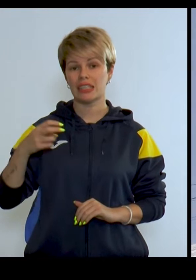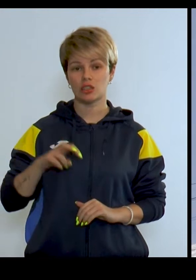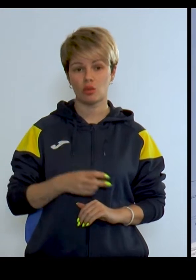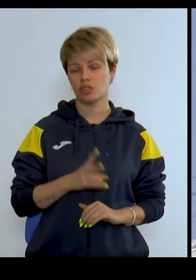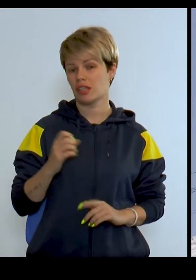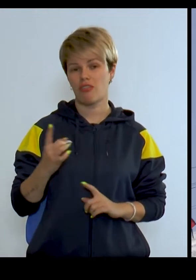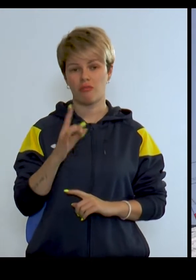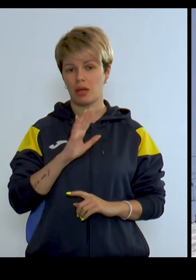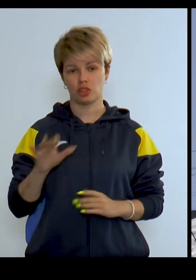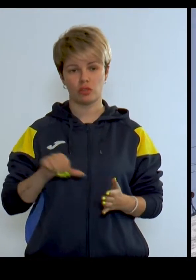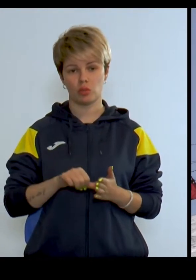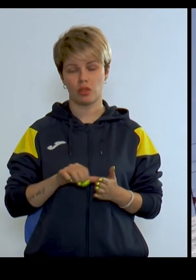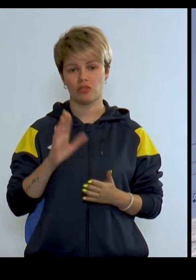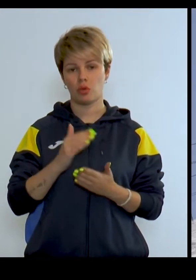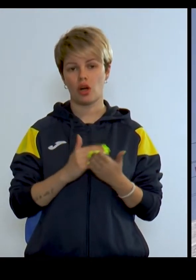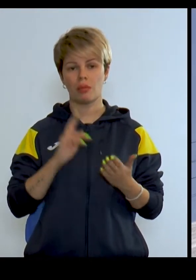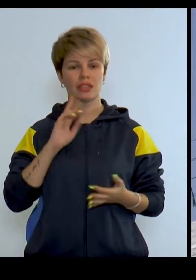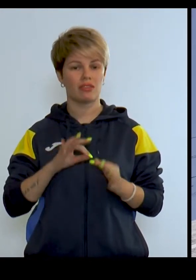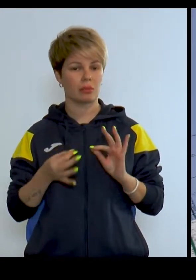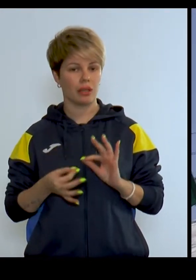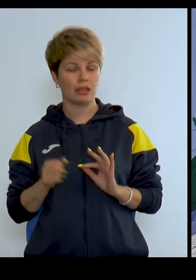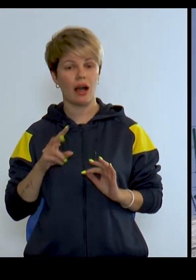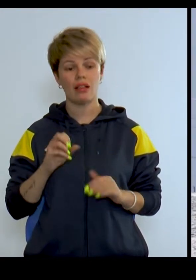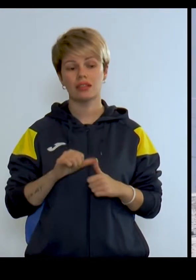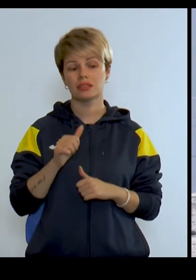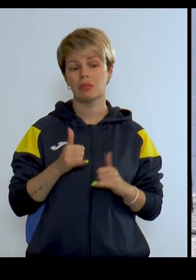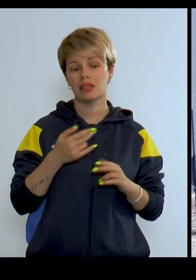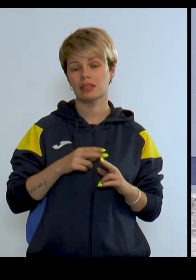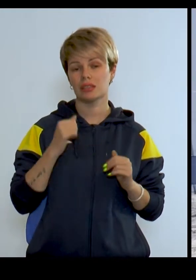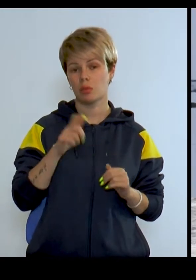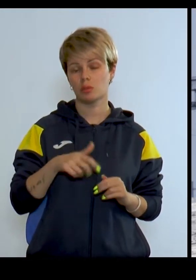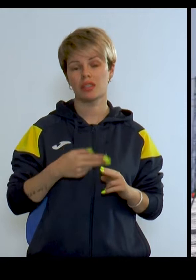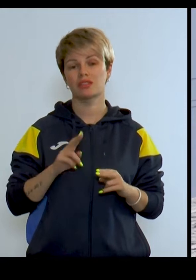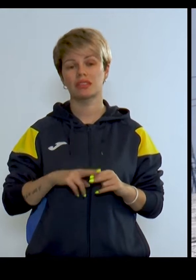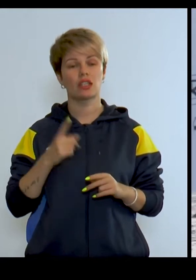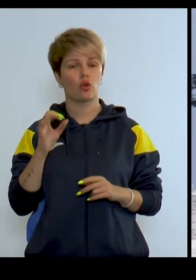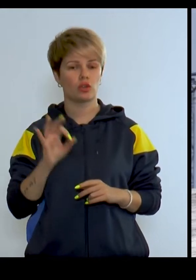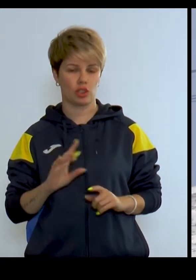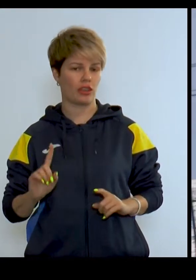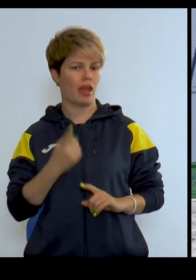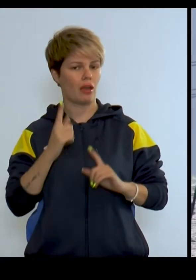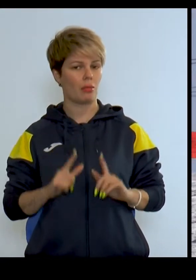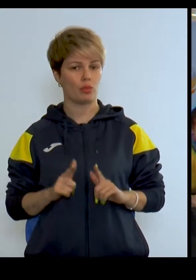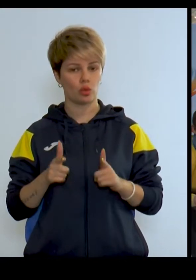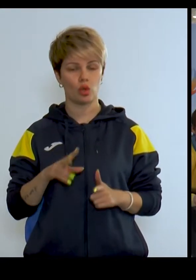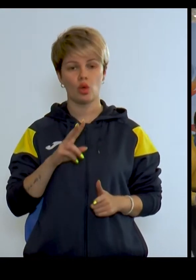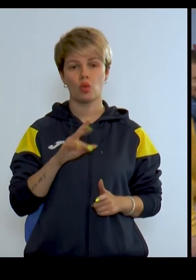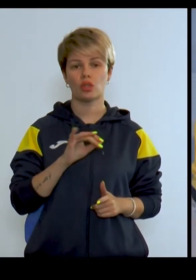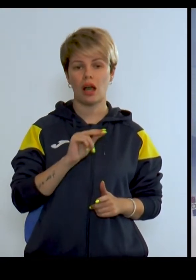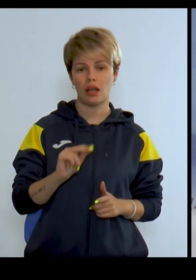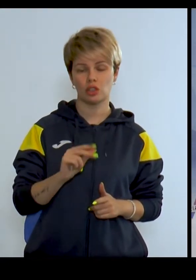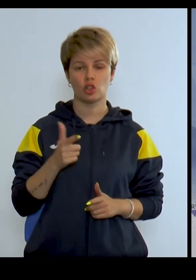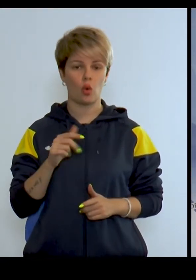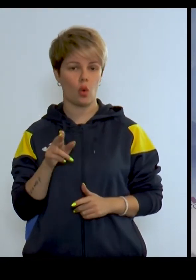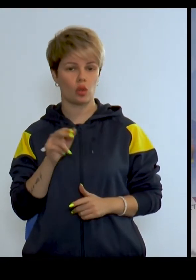Вірськолижники хоча й не вперше виступатимуть у програмі Дефлімпіади Але саме для цих спортсменів це однозначно дебют Михайло